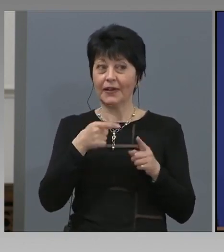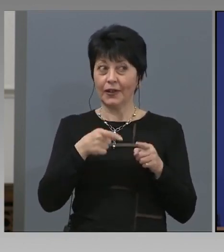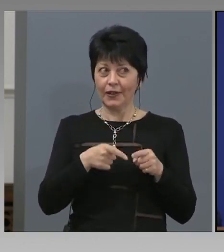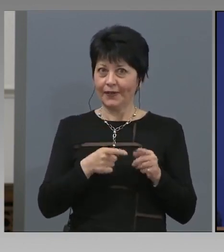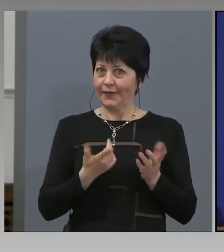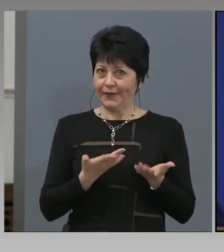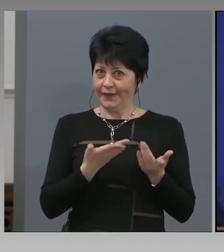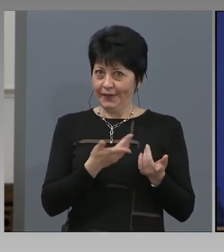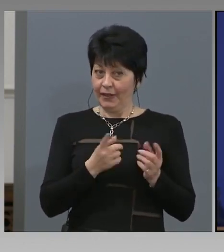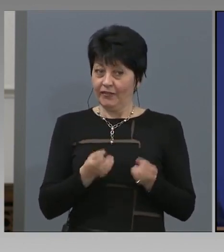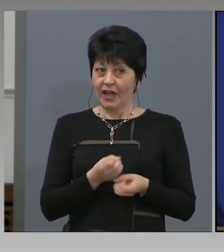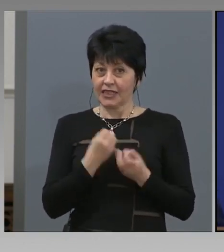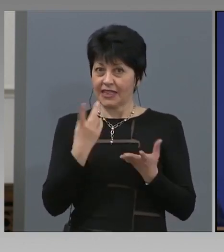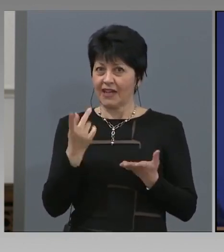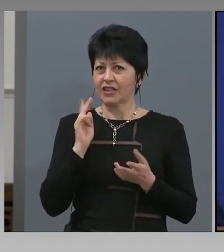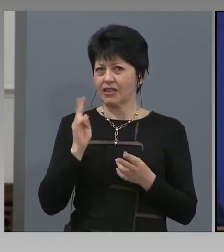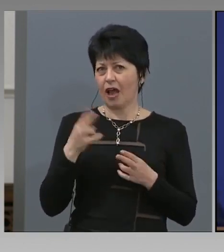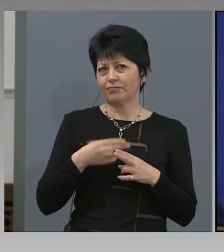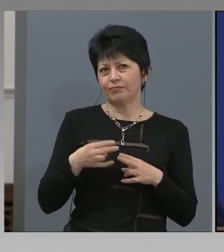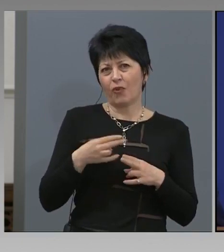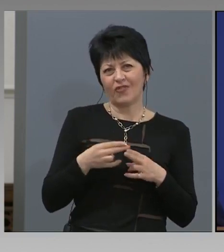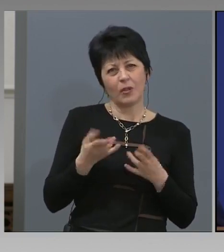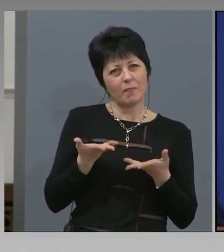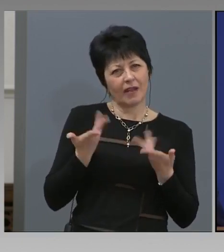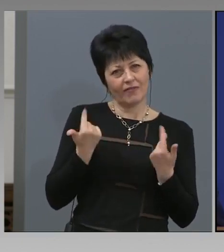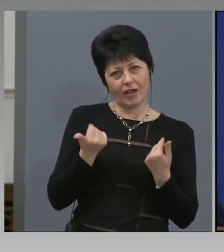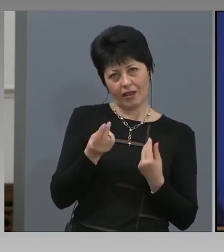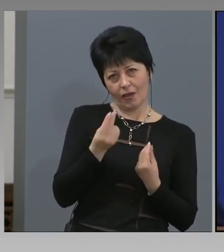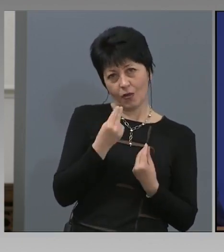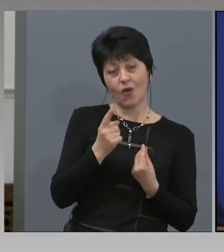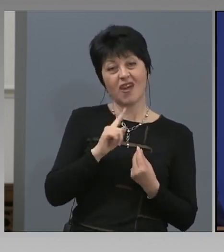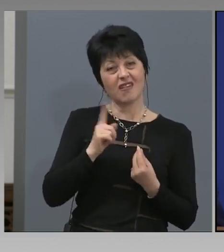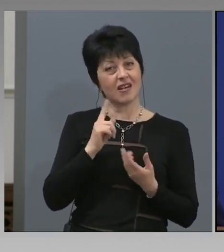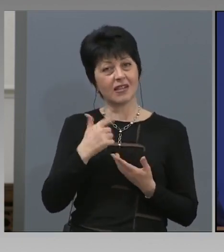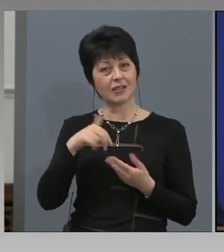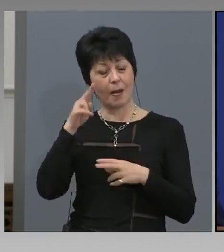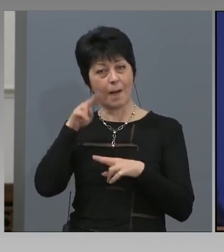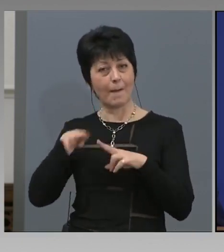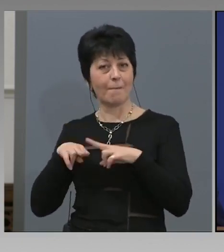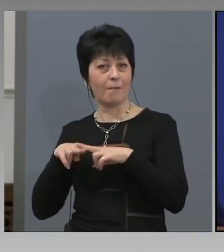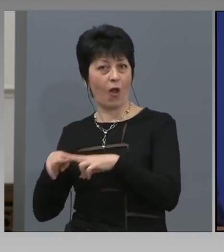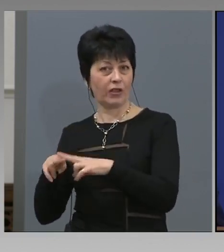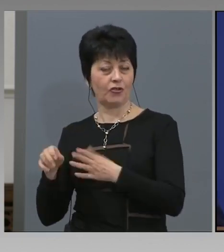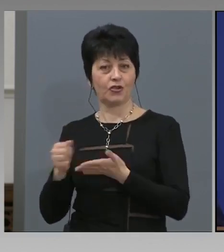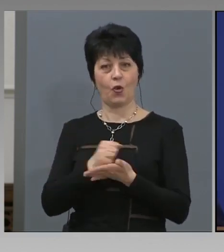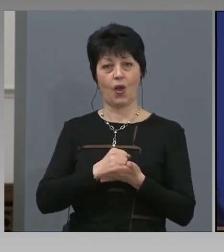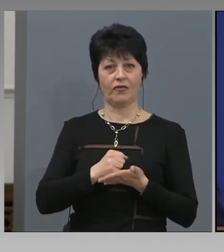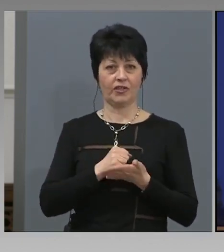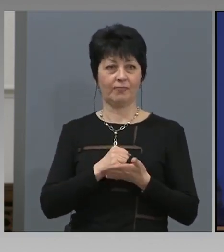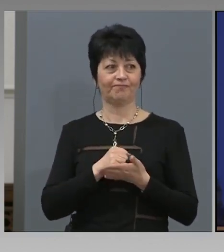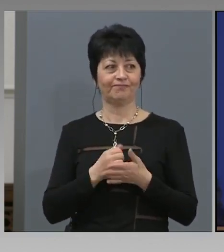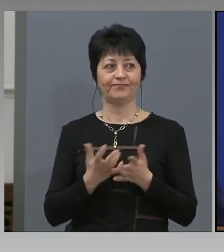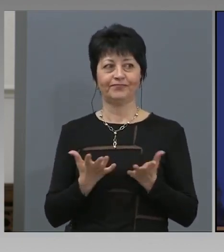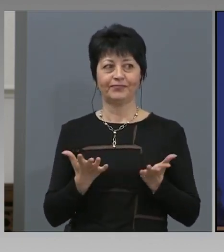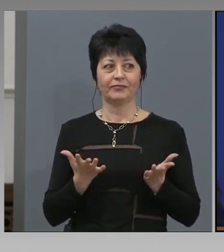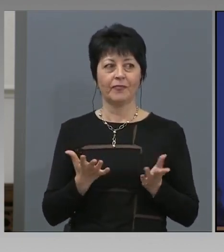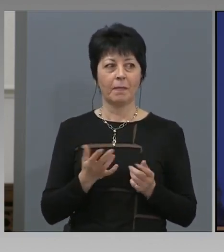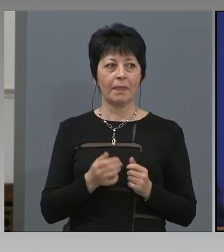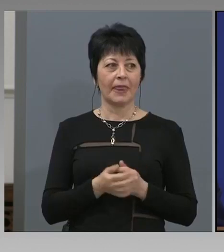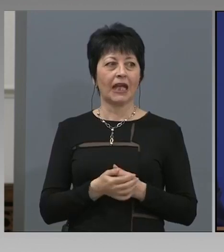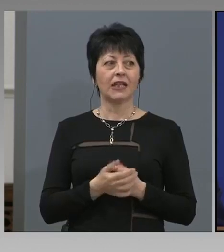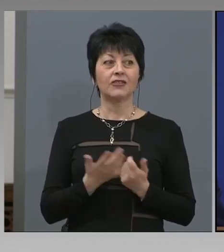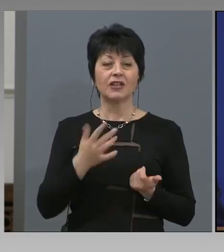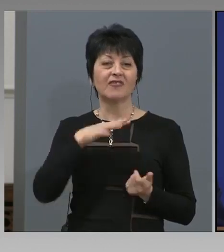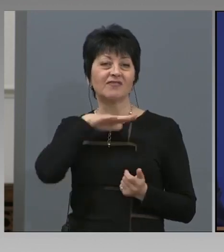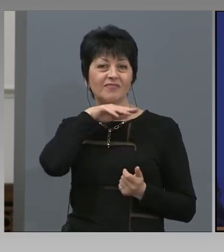стават за профилактика или само за болнично лечение? И вторият въпрос, много възрастни хора, тук малко сбите, ви ще се